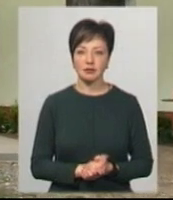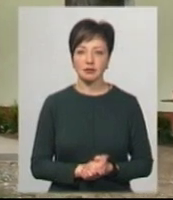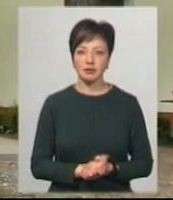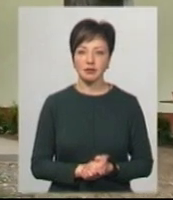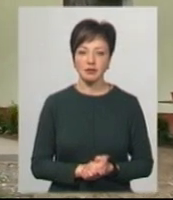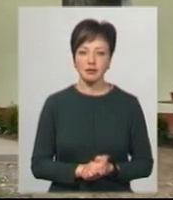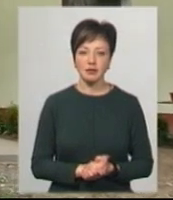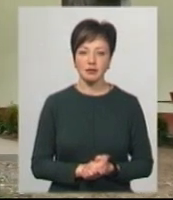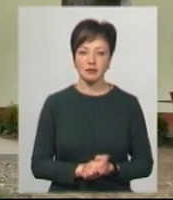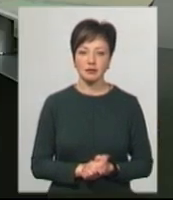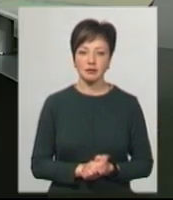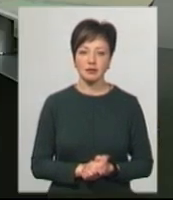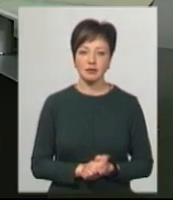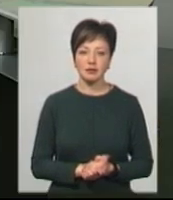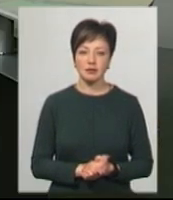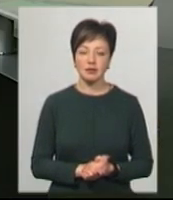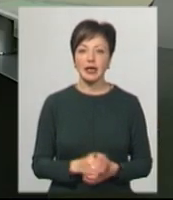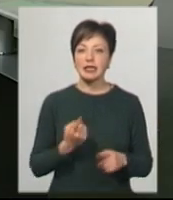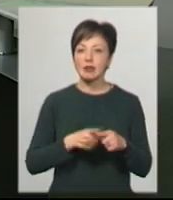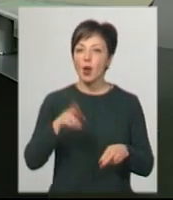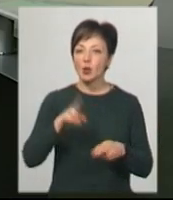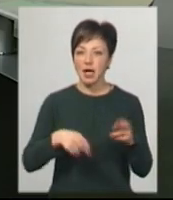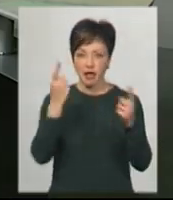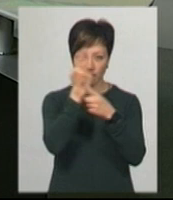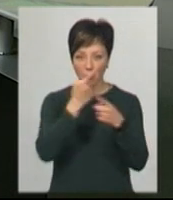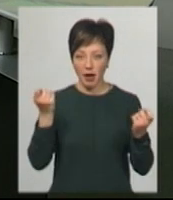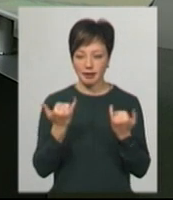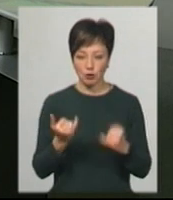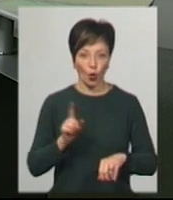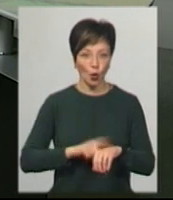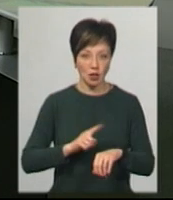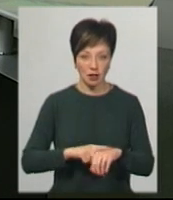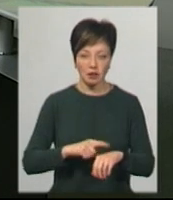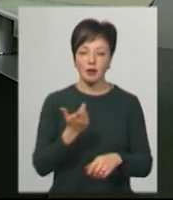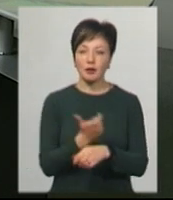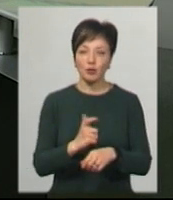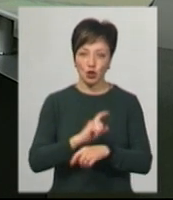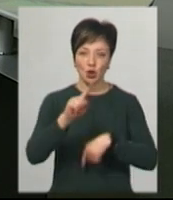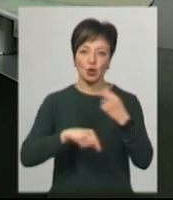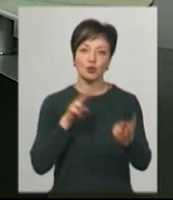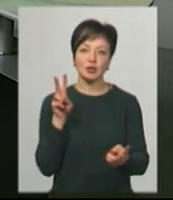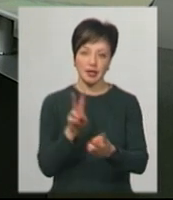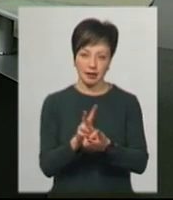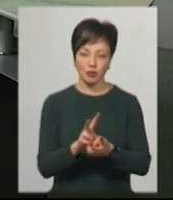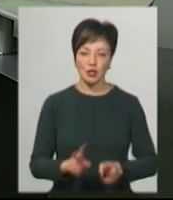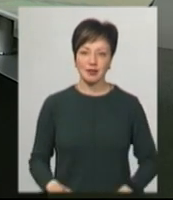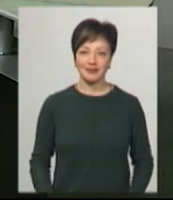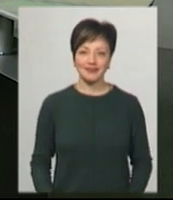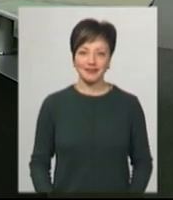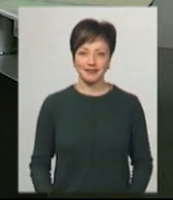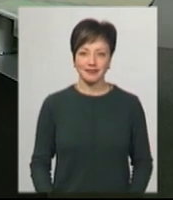Суспільному. Хмельницький. Це була остання інформація на цю годину. Більше новин – дивіться о 20.30.